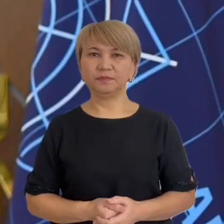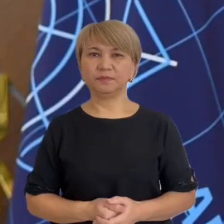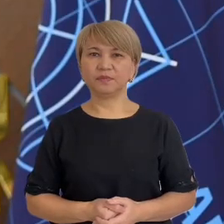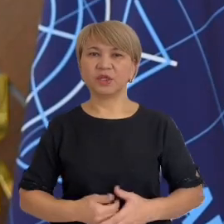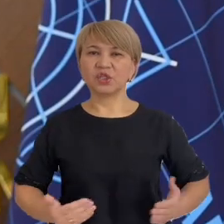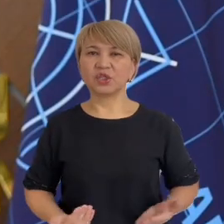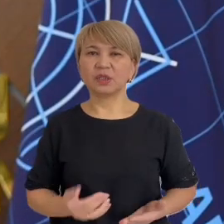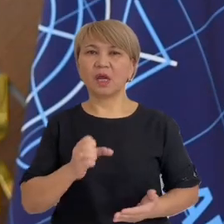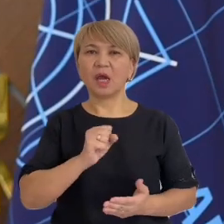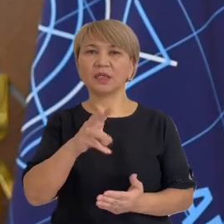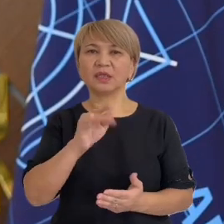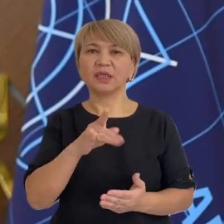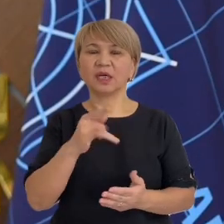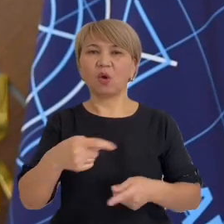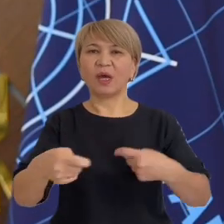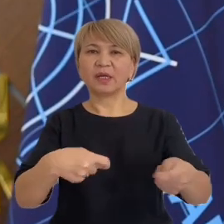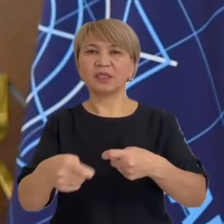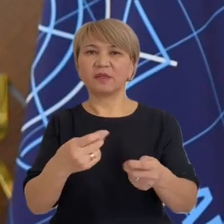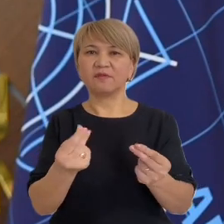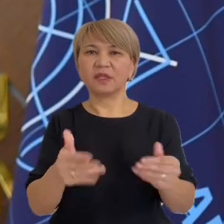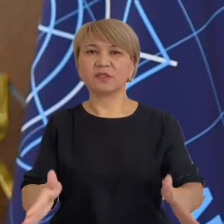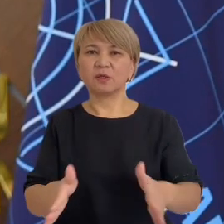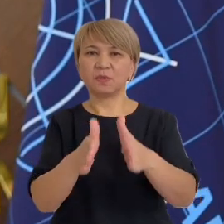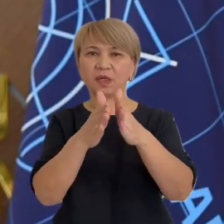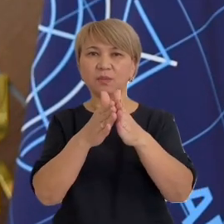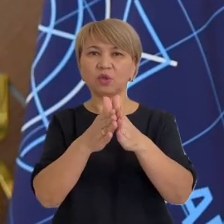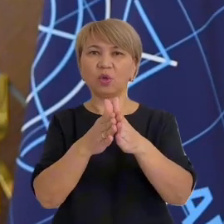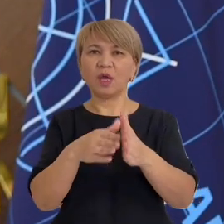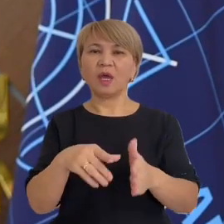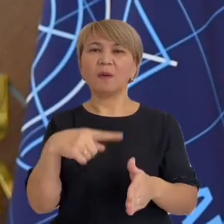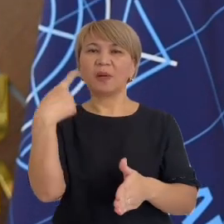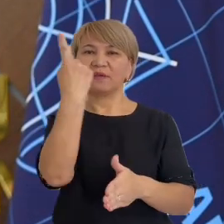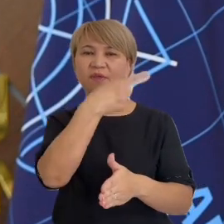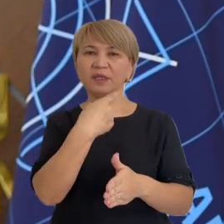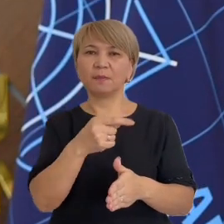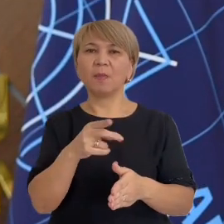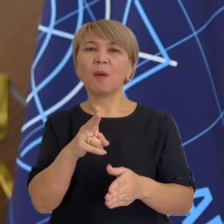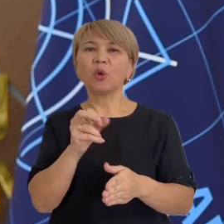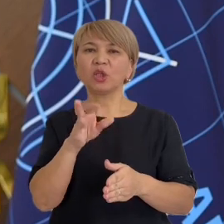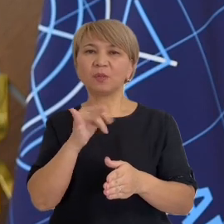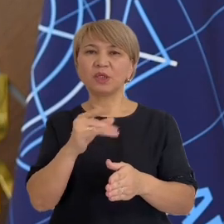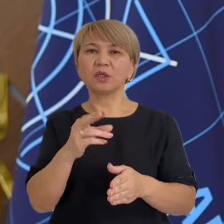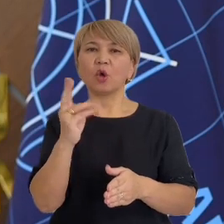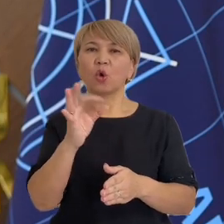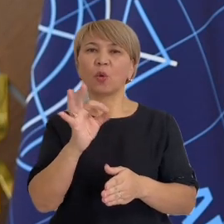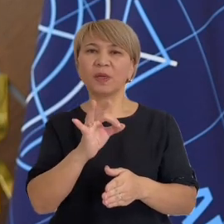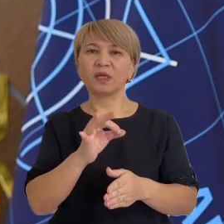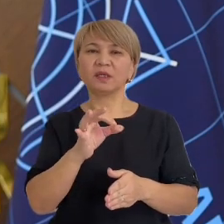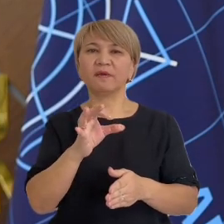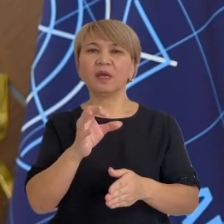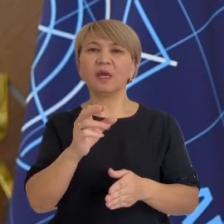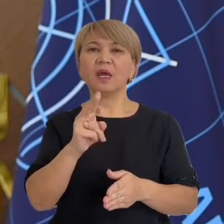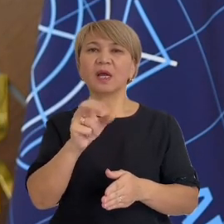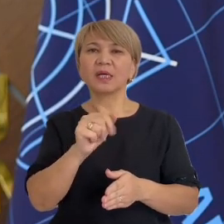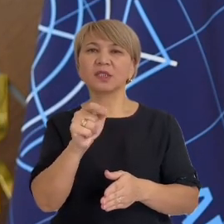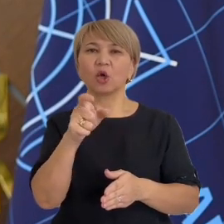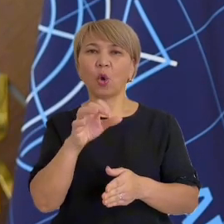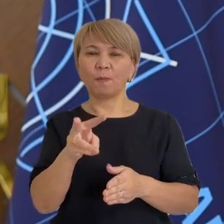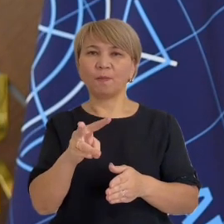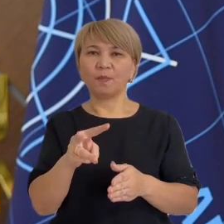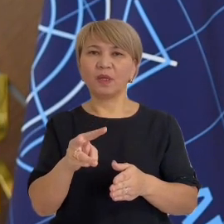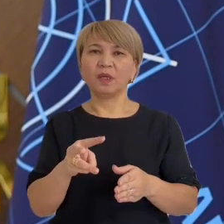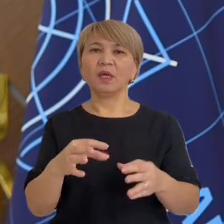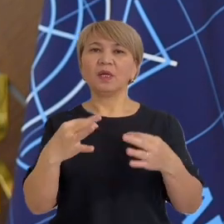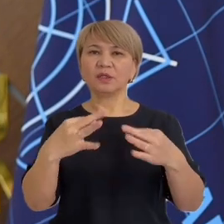Жители Атарау, организовавшие финансовую пирамиду под видом потребительского кооператива КАСХОМ, осуждены к реальным срокам лишения